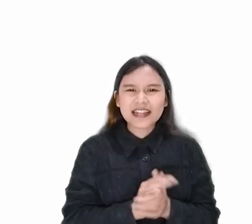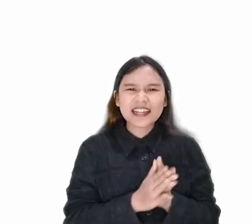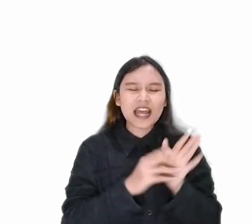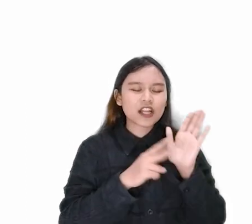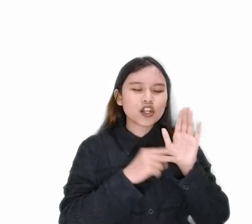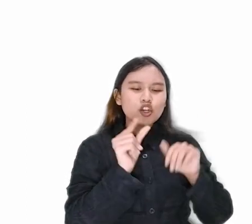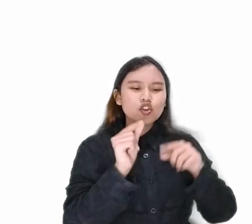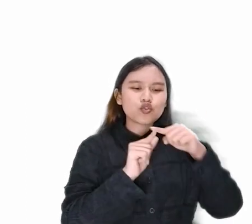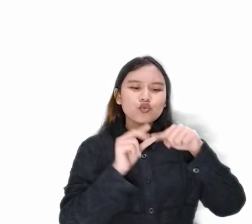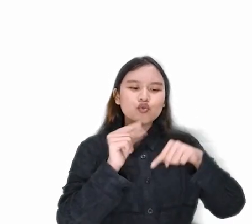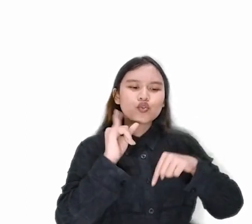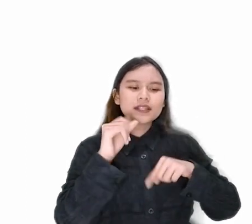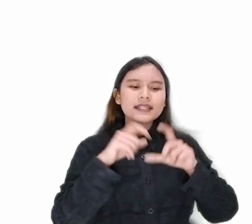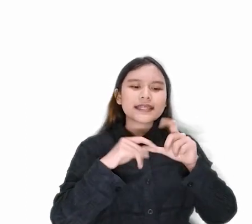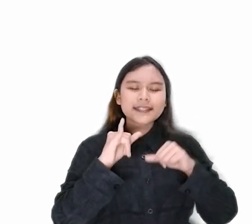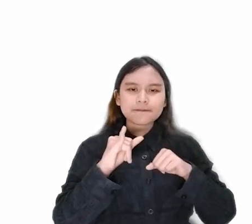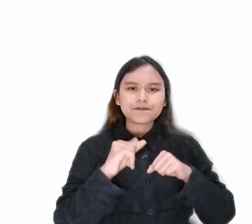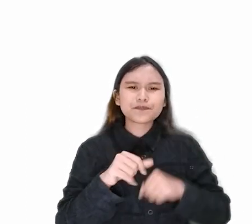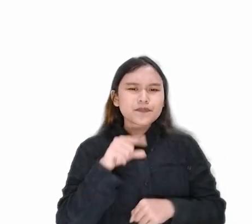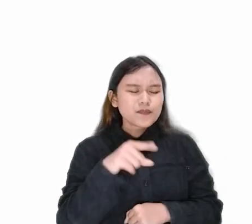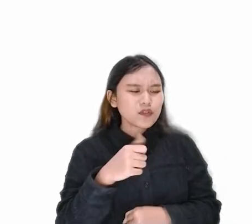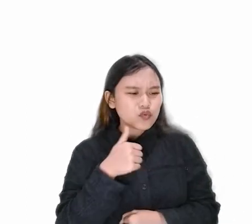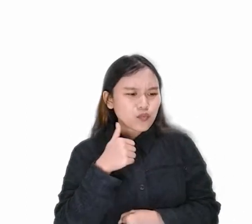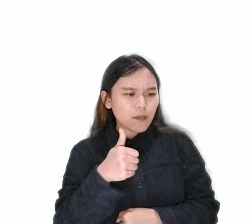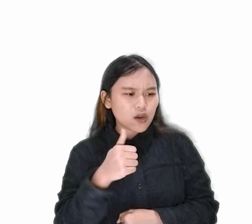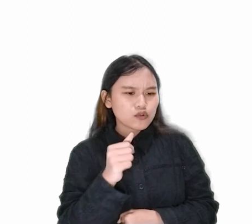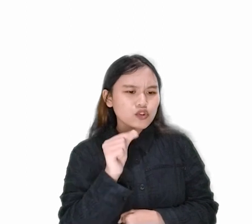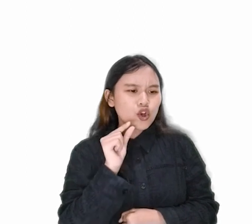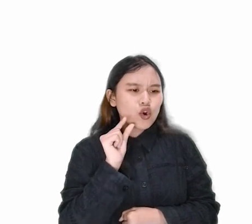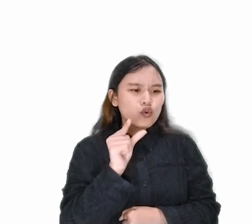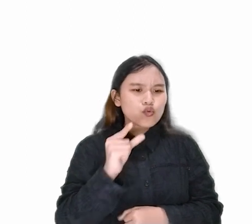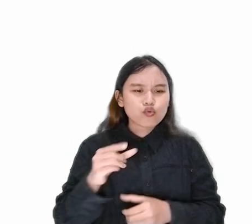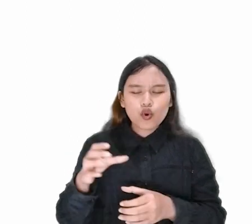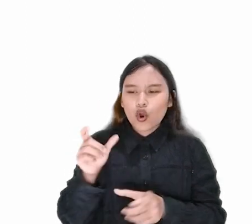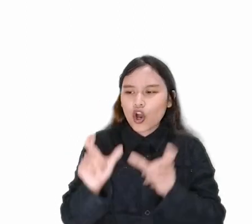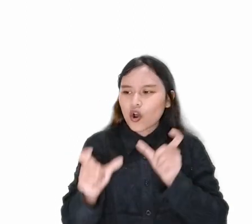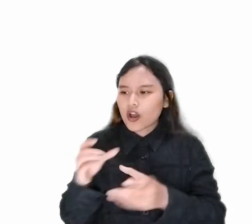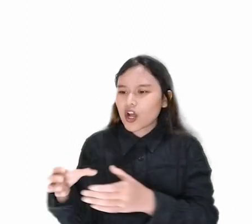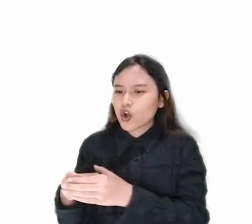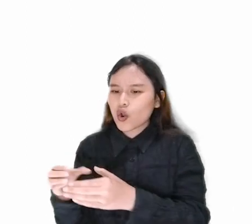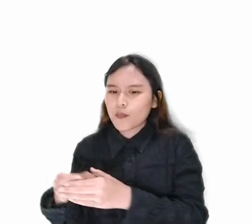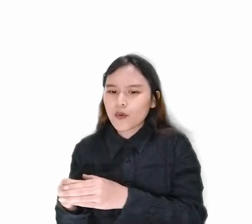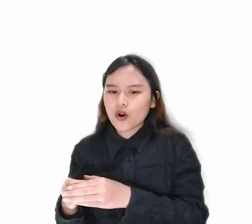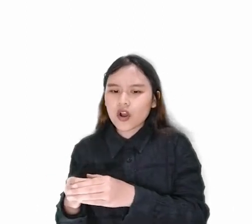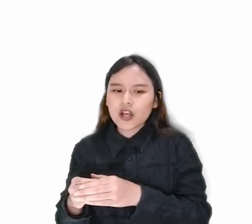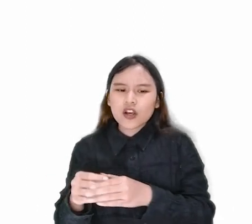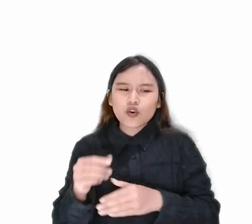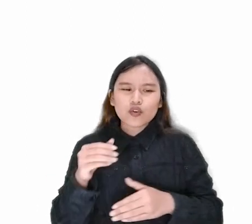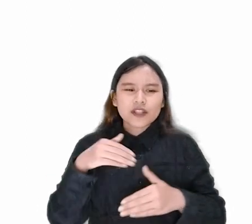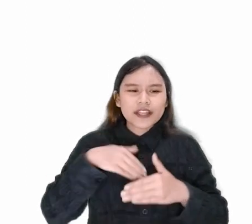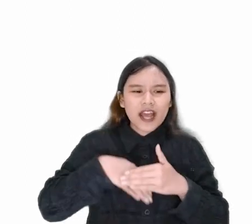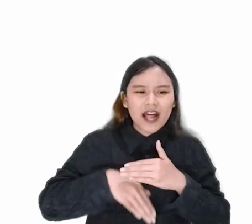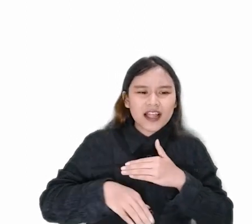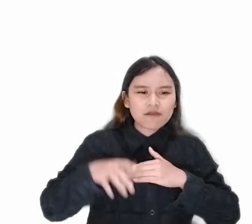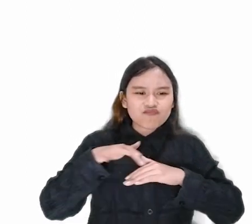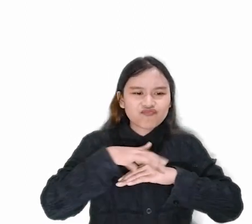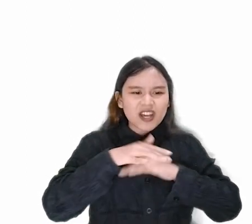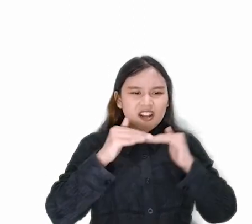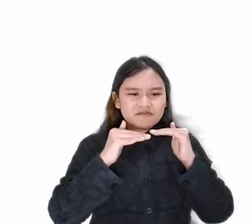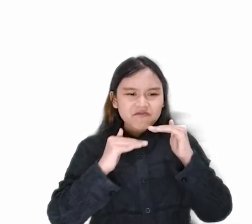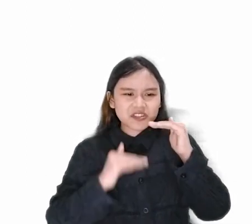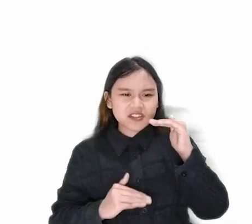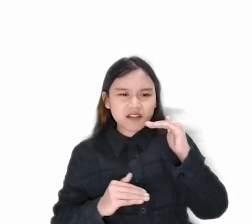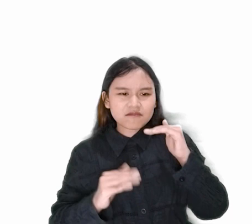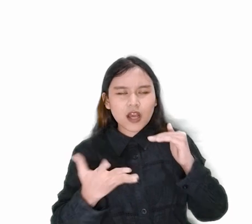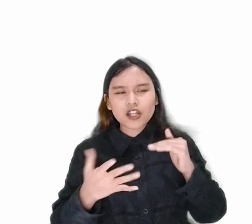tersebut Bermanfaat untuk kelompok yang memiliki antioksidan dalam darah rendah atau mengalami tekanan